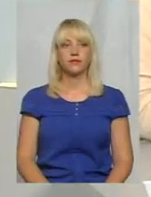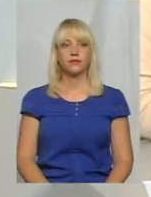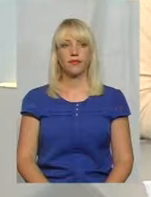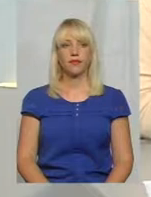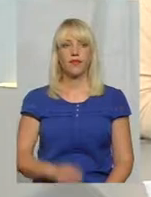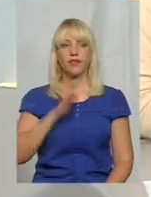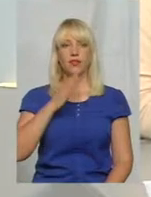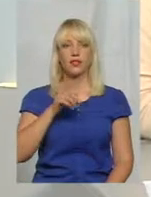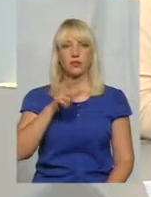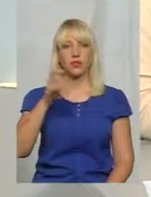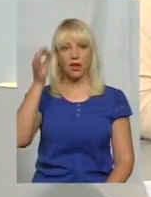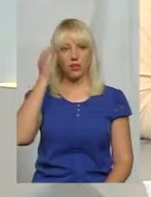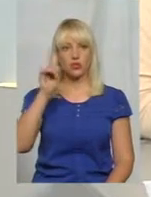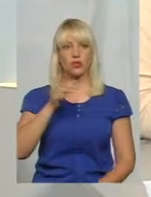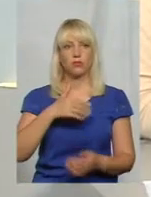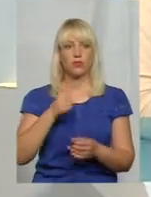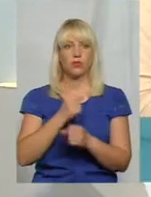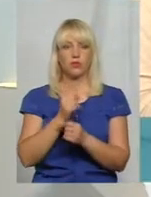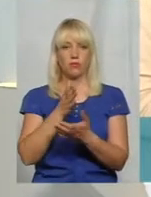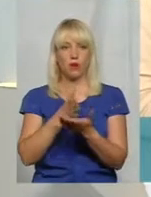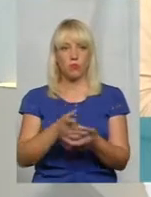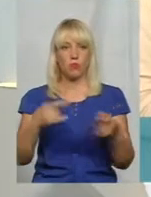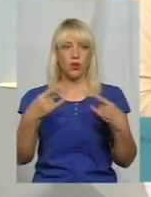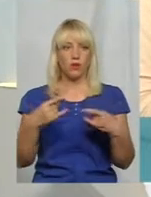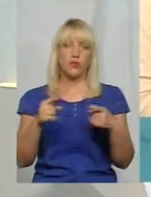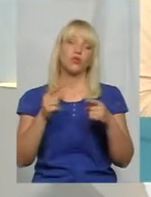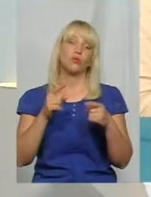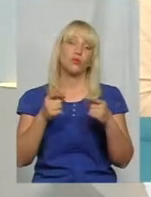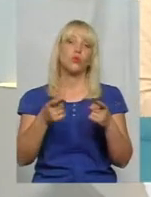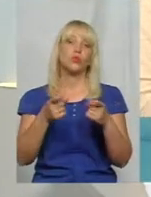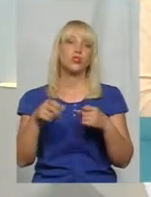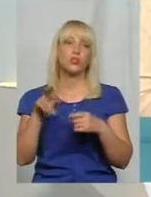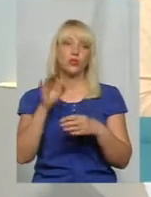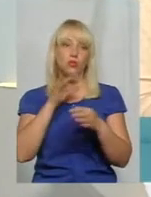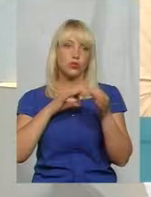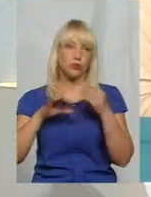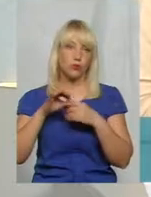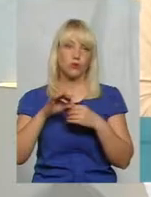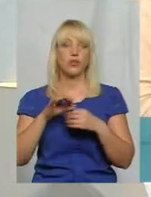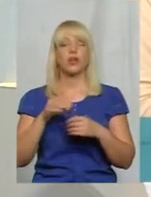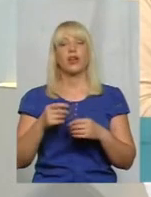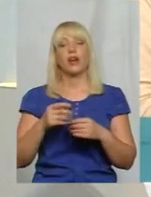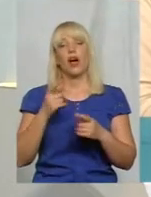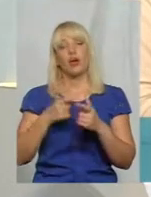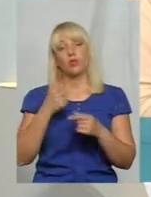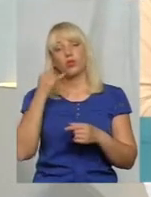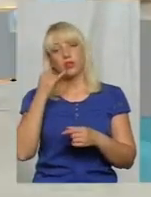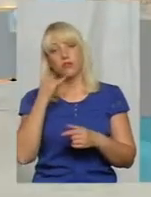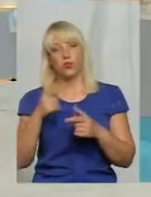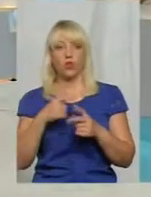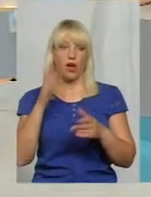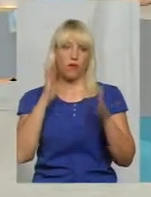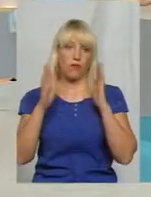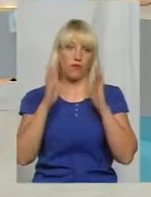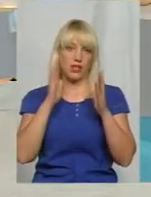Нашим глядачам я нагадую, що ми працюємо у прямому ефірі, тож долучайтесь до розмови телефонами або у соцмережі Facebook. Пане Ігорі,